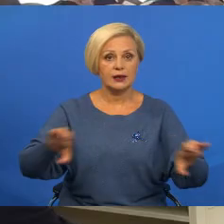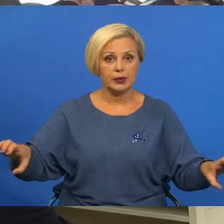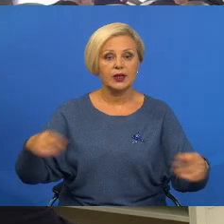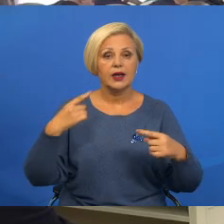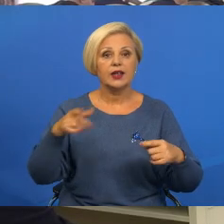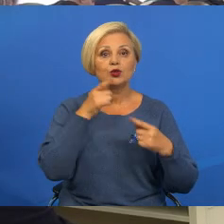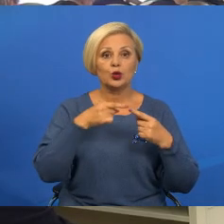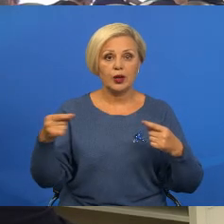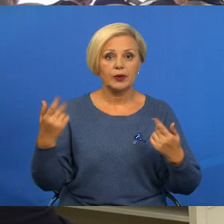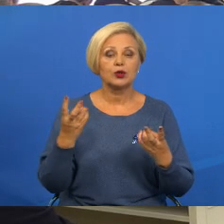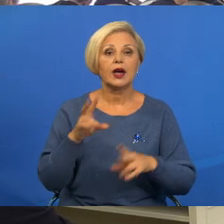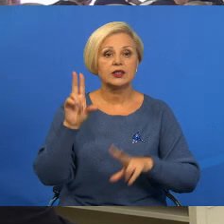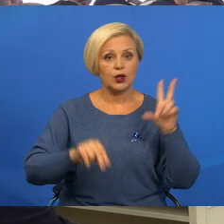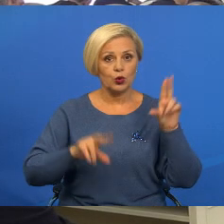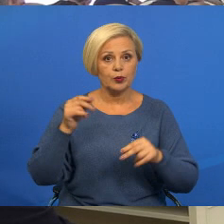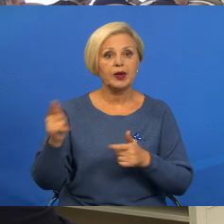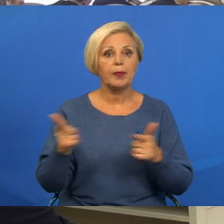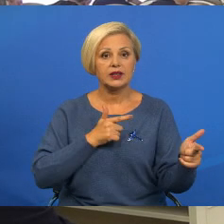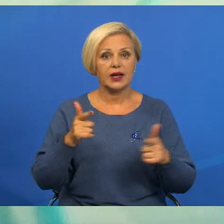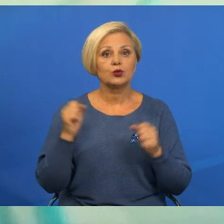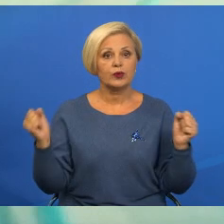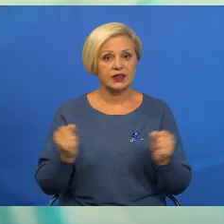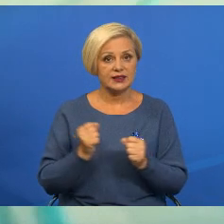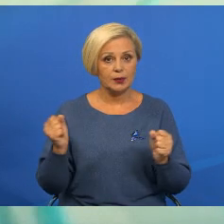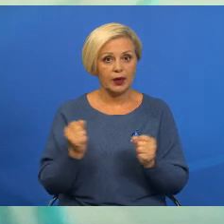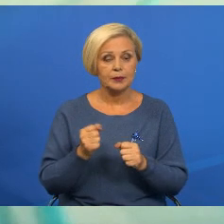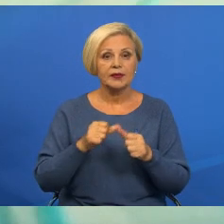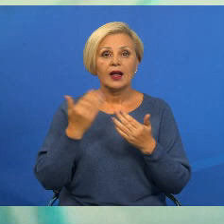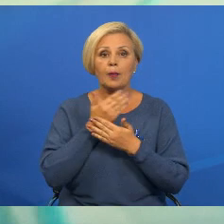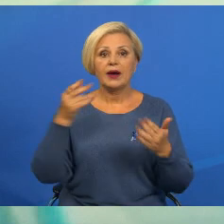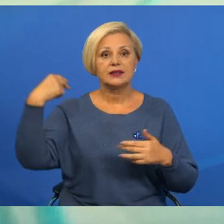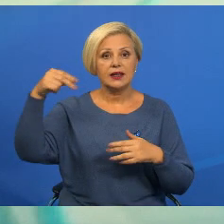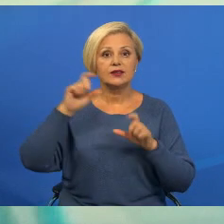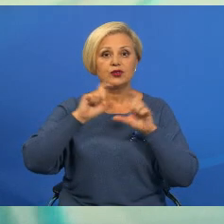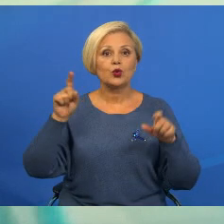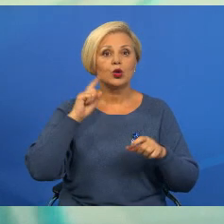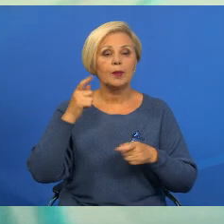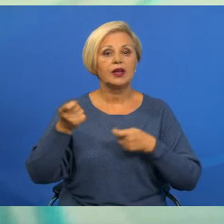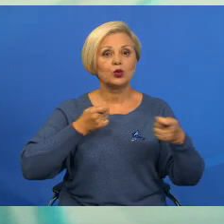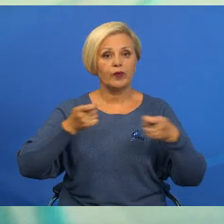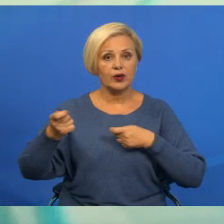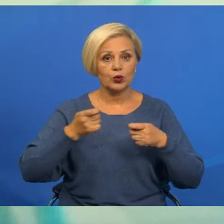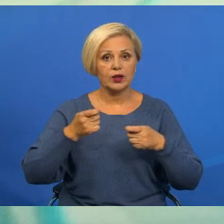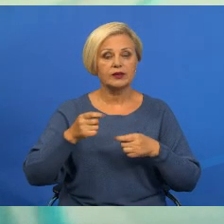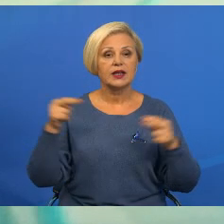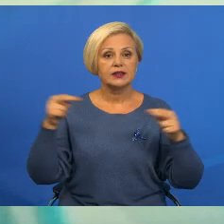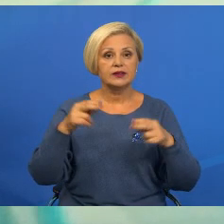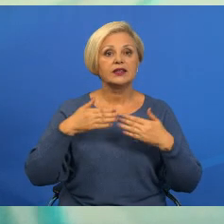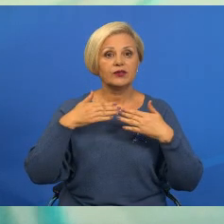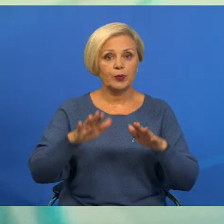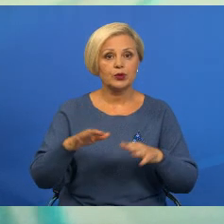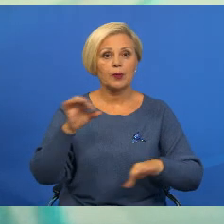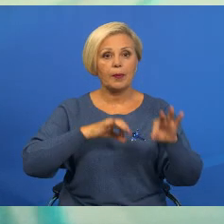иншие моменты, которые важно уличить при подрыхтовке до зимы. А пошний звонок у школы молодого керавника. По свечению выпускника